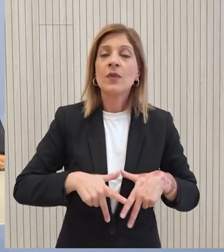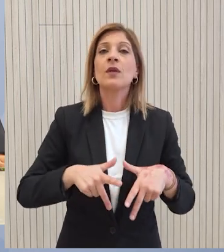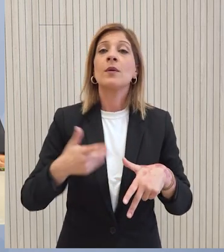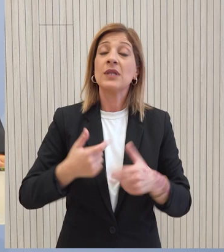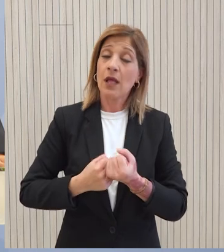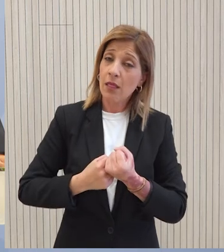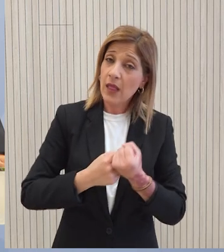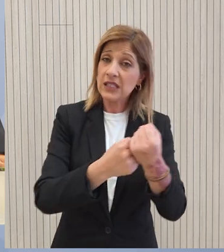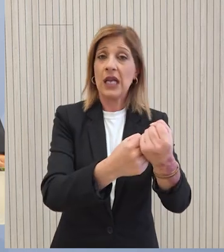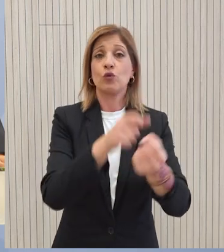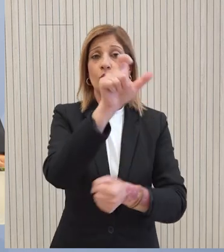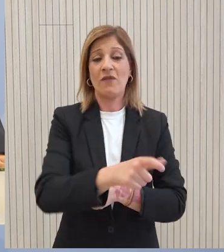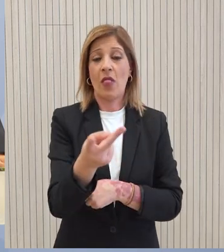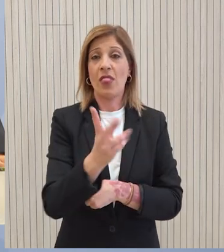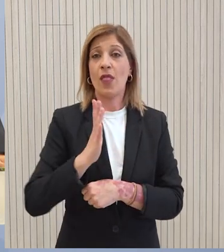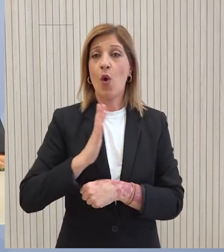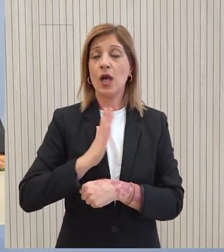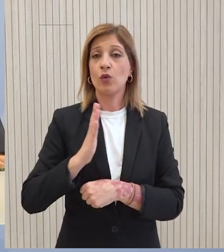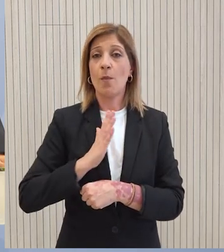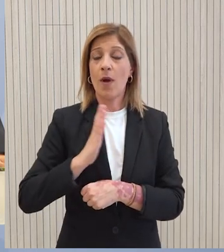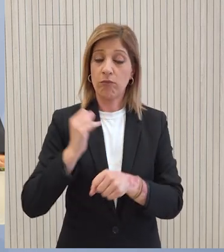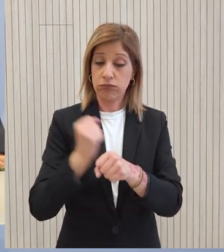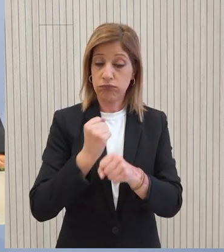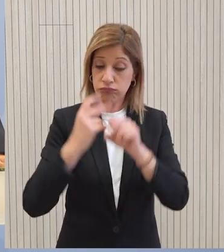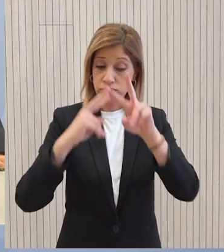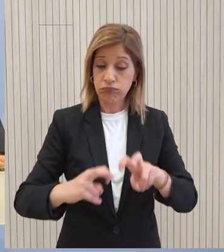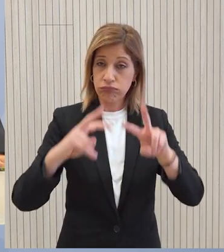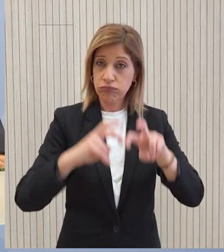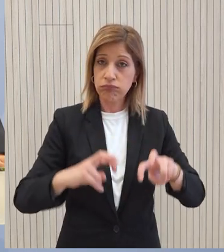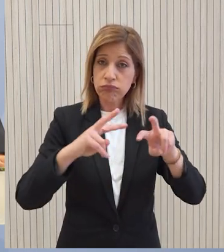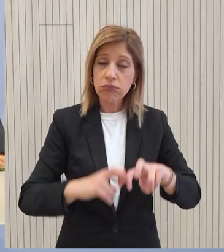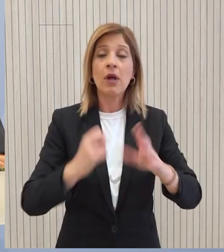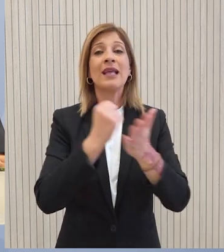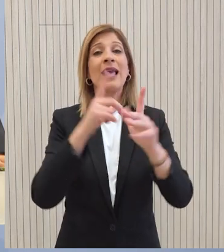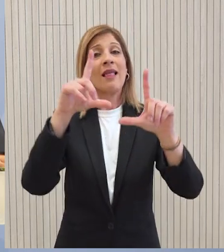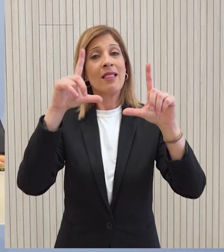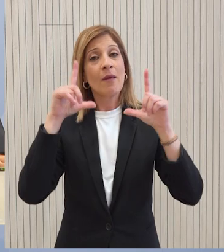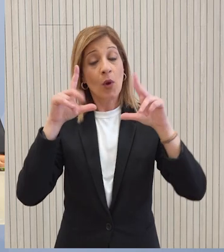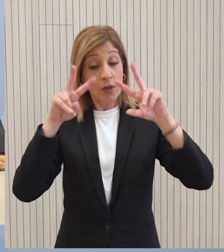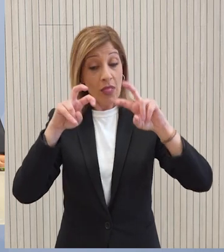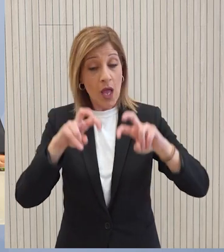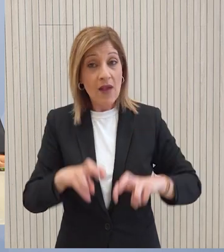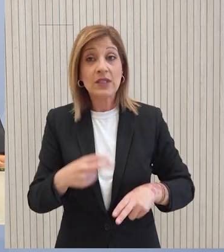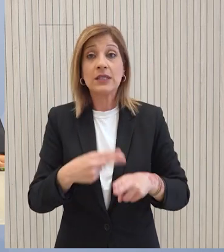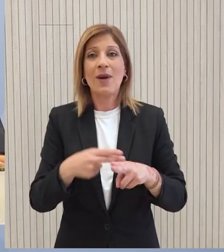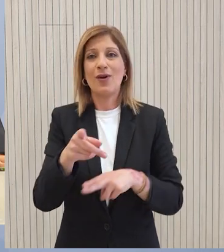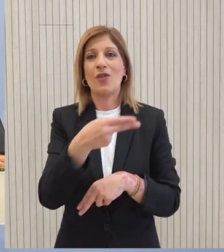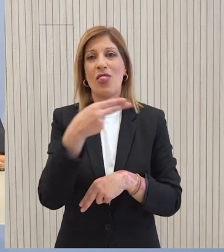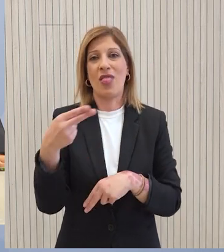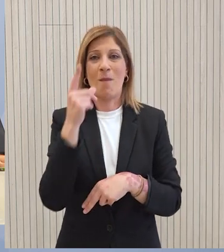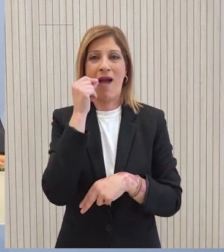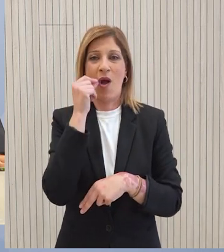παρέχουμε κάθε δυνατή στήριξη στο έργο που θα επιτελέσουν και για την ταχεία διαρεύνηση της υπόθεσης.